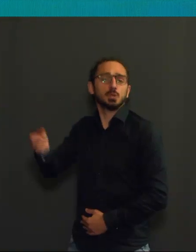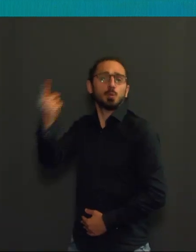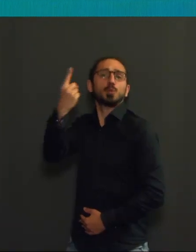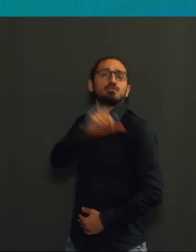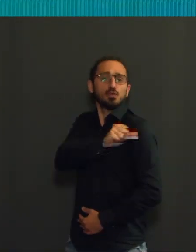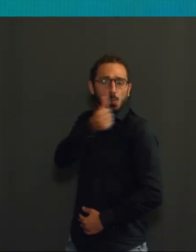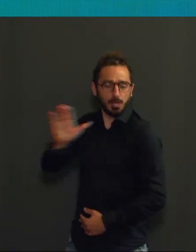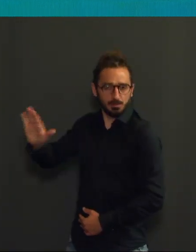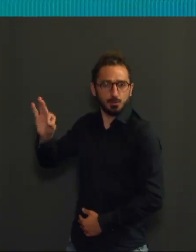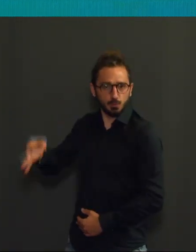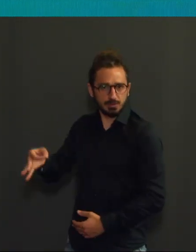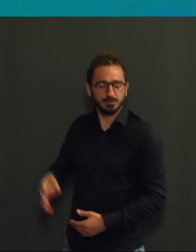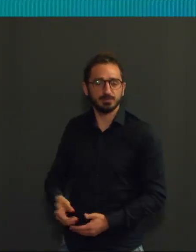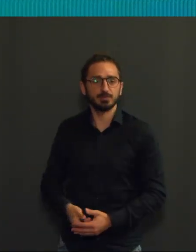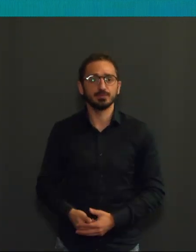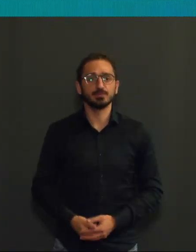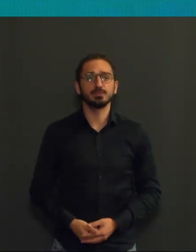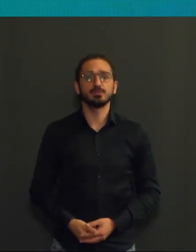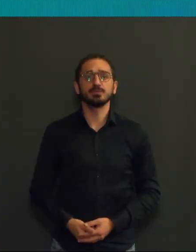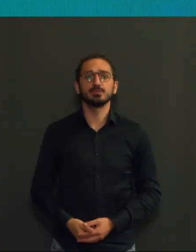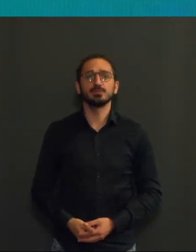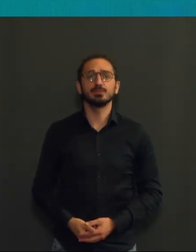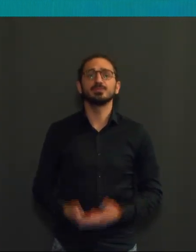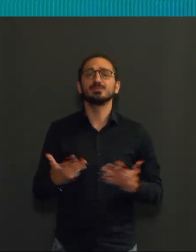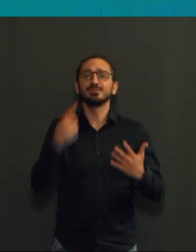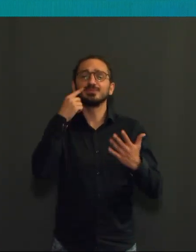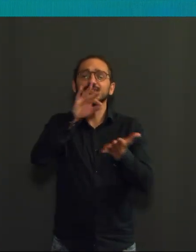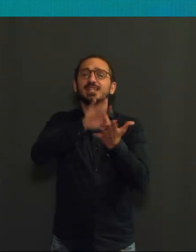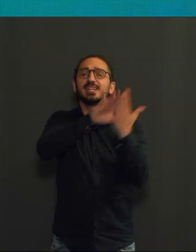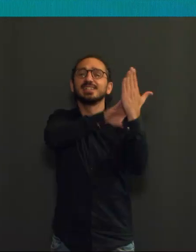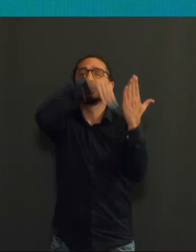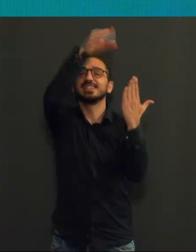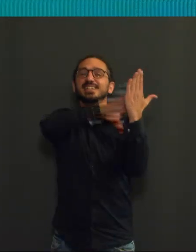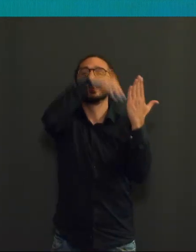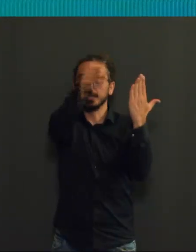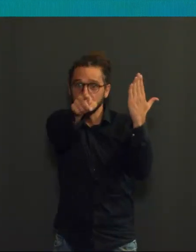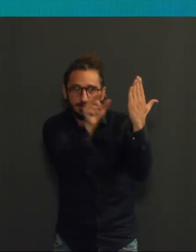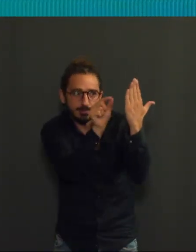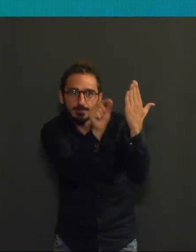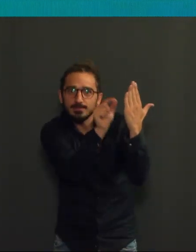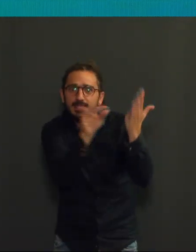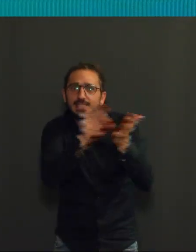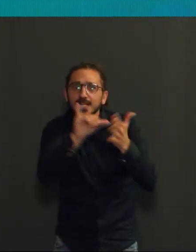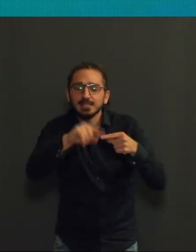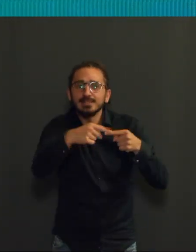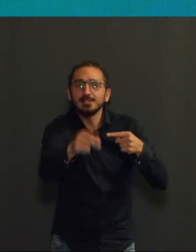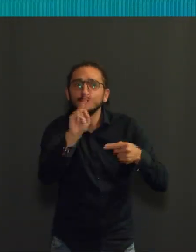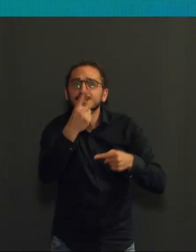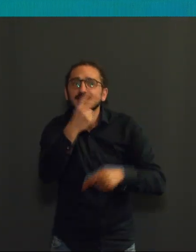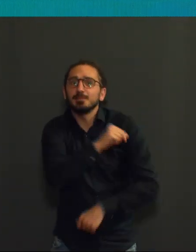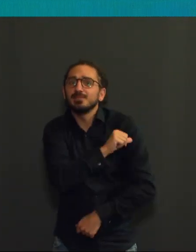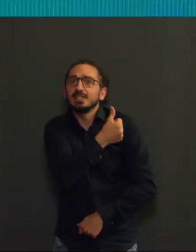Marquez donc d'une croix dans votre calendrier la date de cette deuxième injection et en attendant